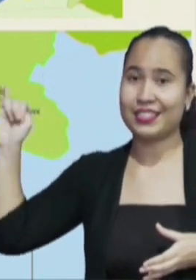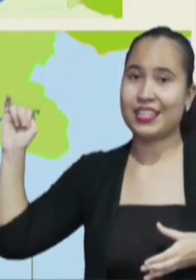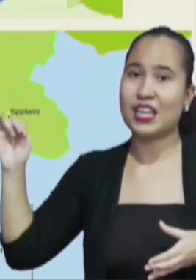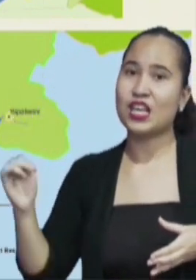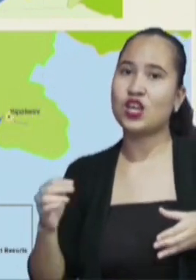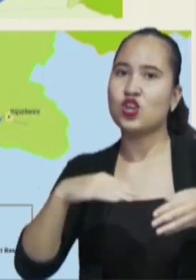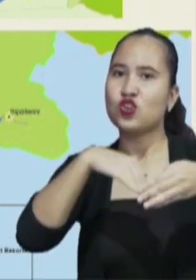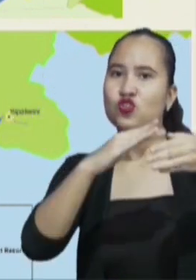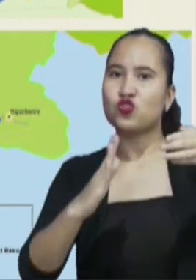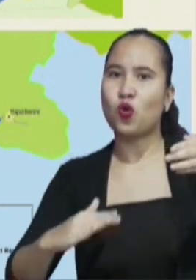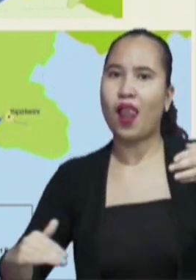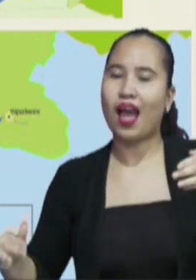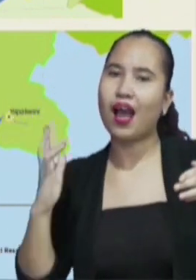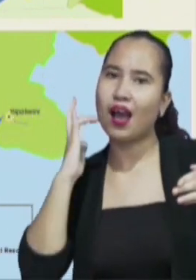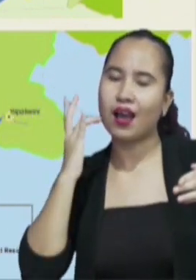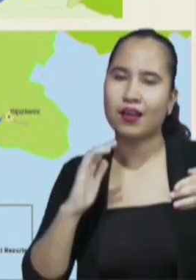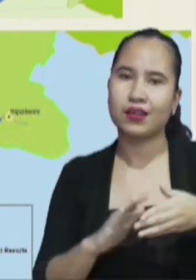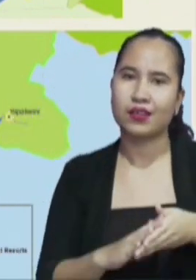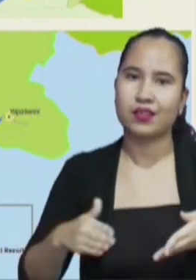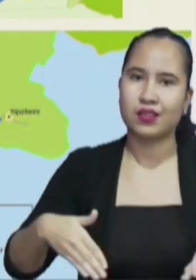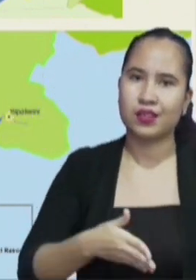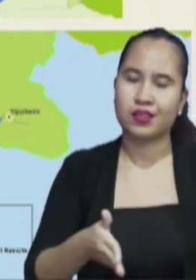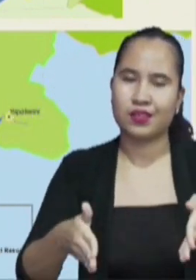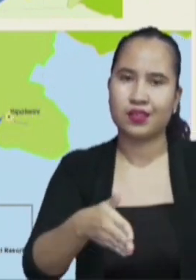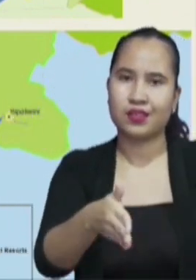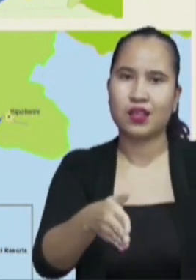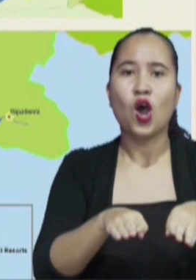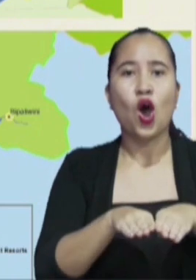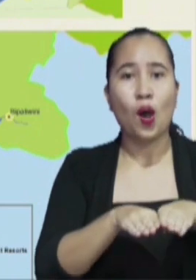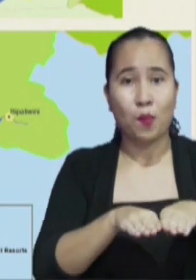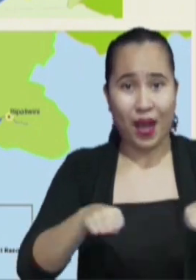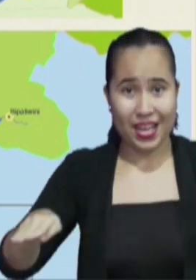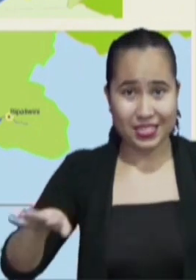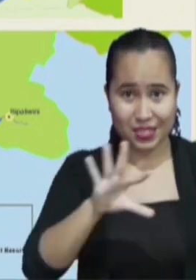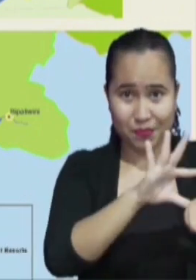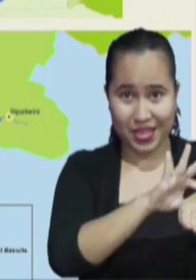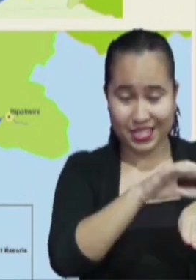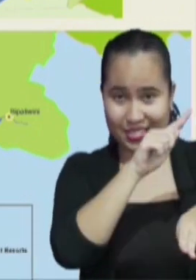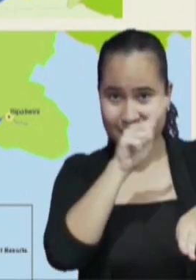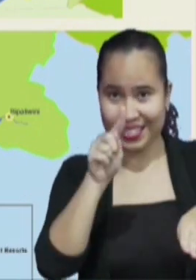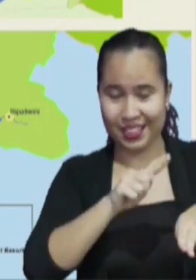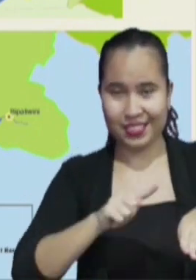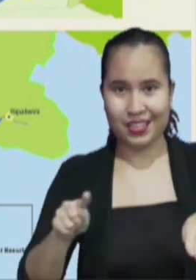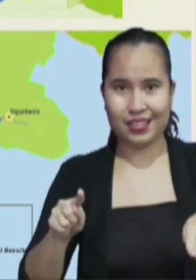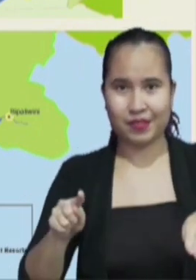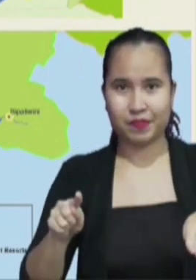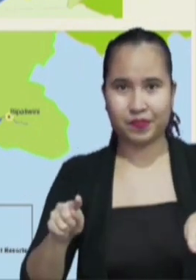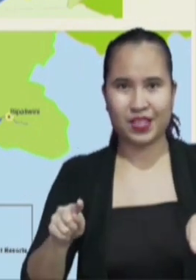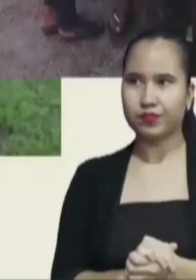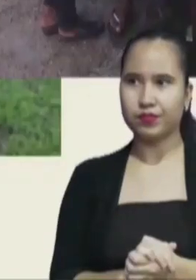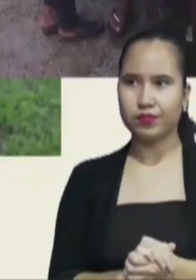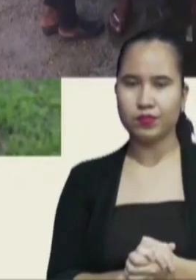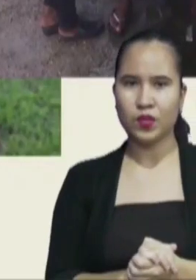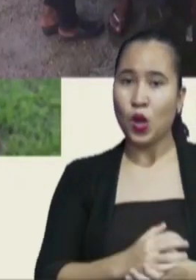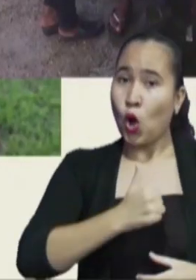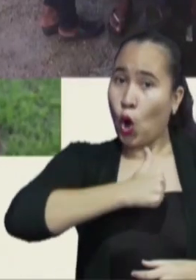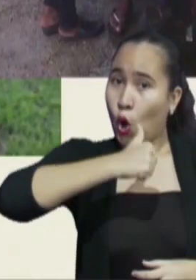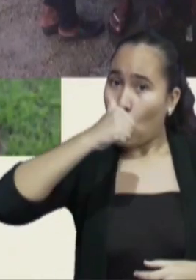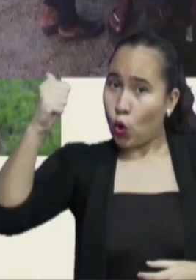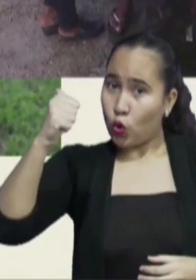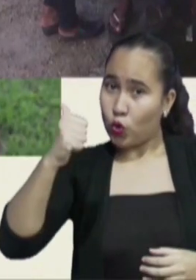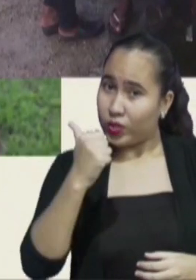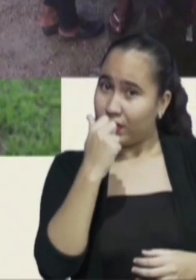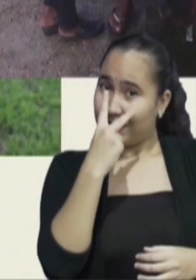positief. In Kotika zijn er 9 swaps uitgevoerd. 7 zijn negatief en 2 waren positief. Met de